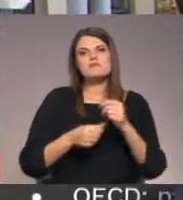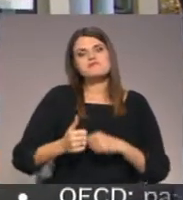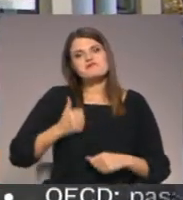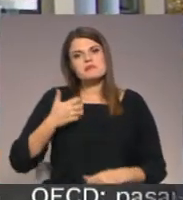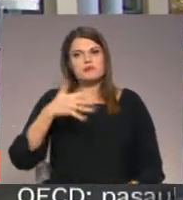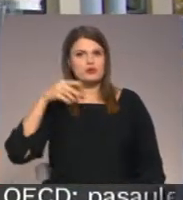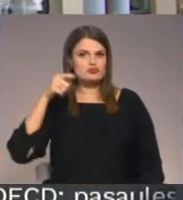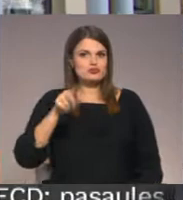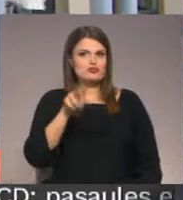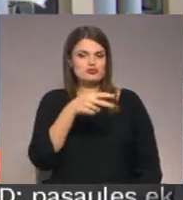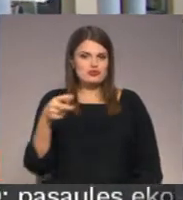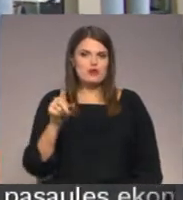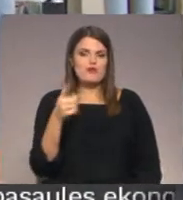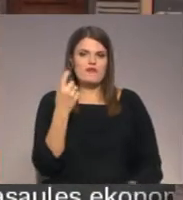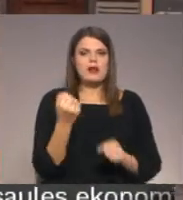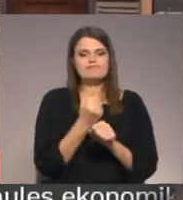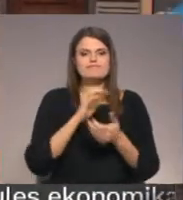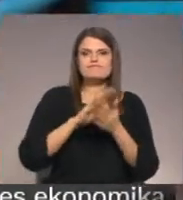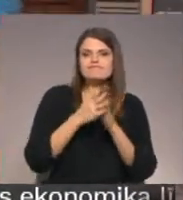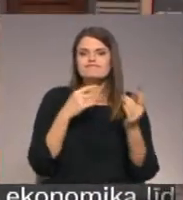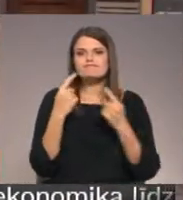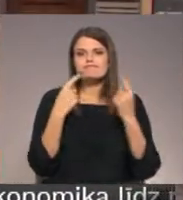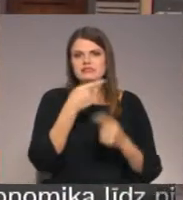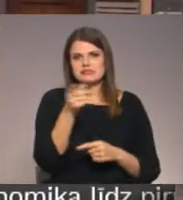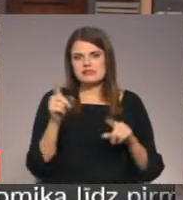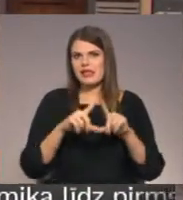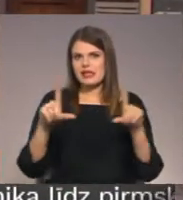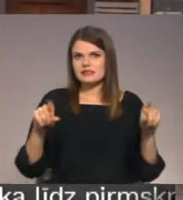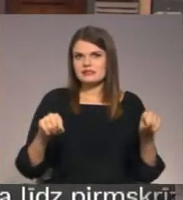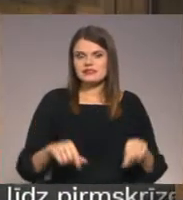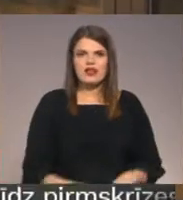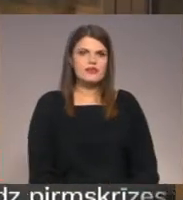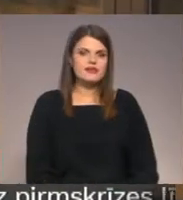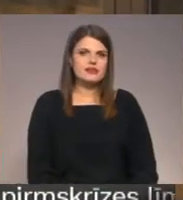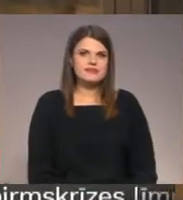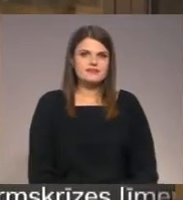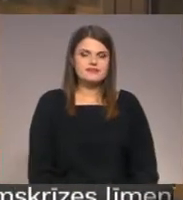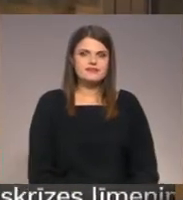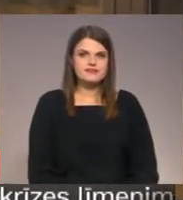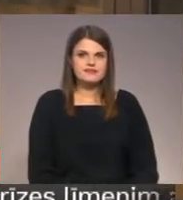apmērā dienasts vēl veido sadarbībā ar citām iestādēm. Mārs Klūgiņus, Graudiņš, Latvijas televīzija.